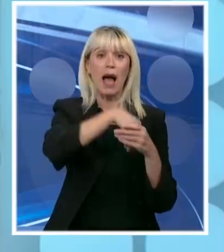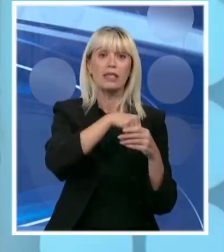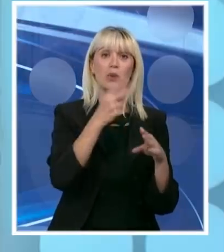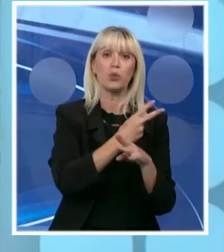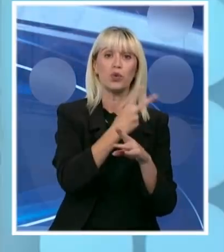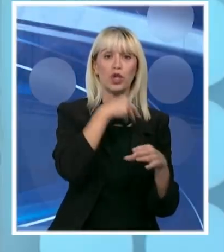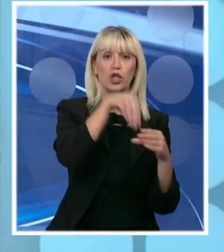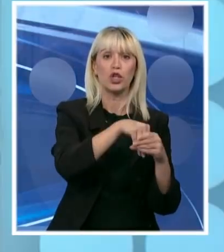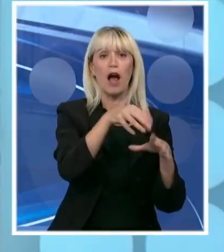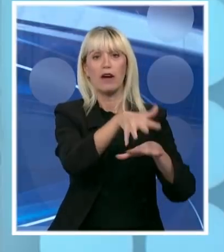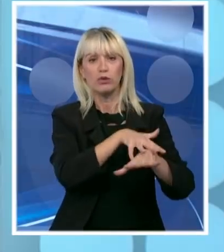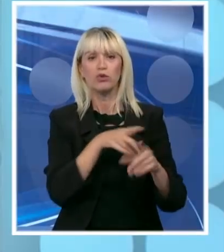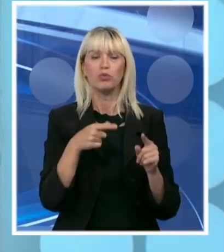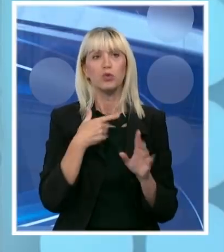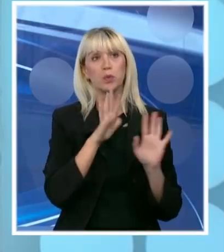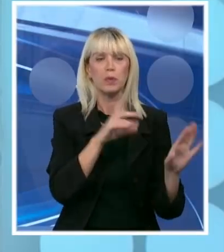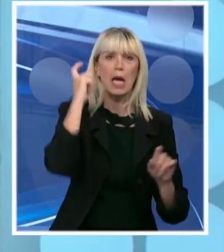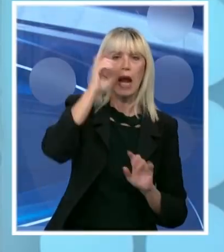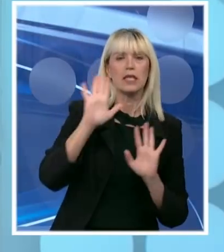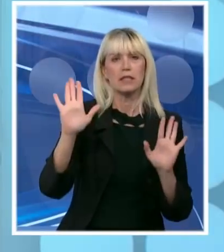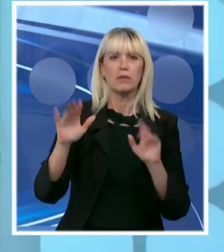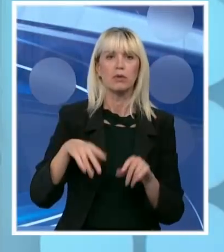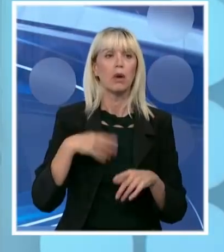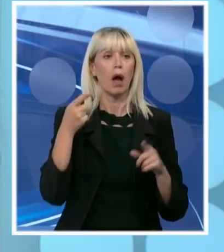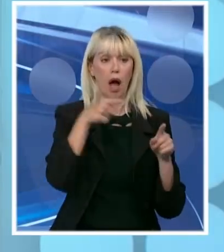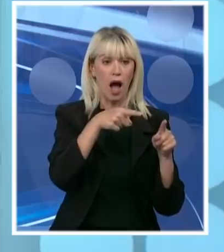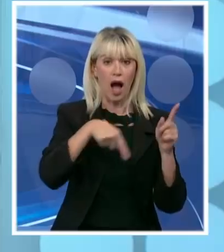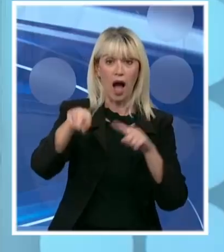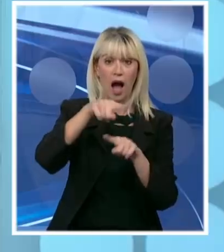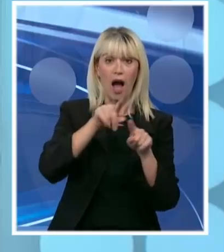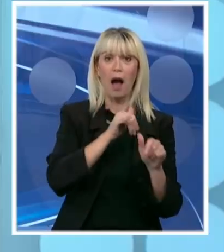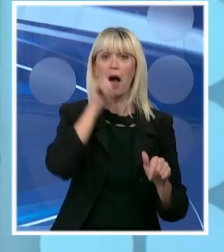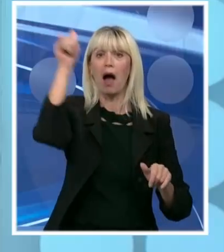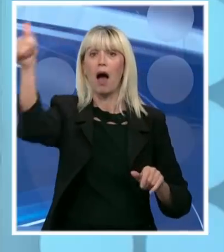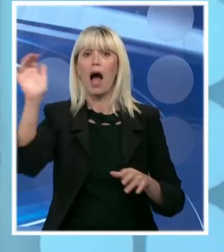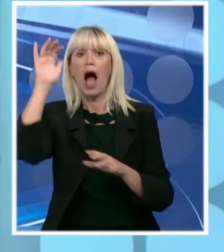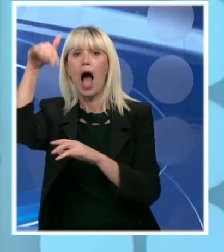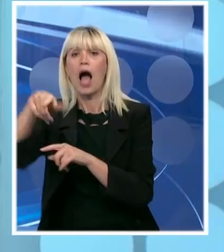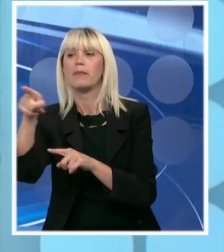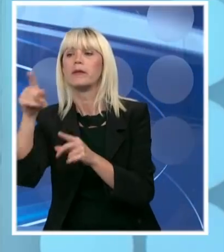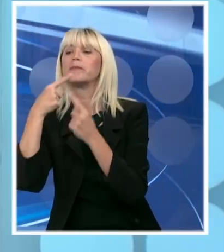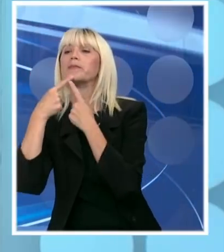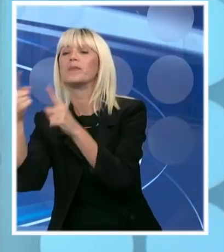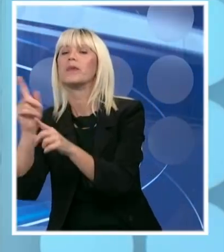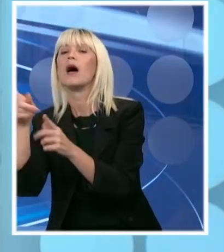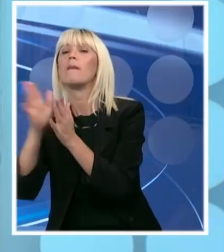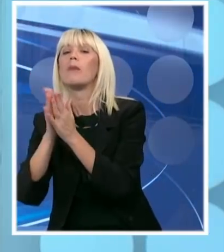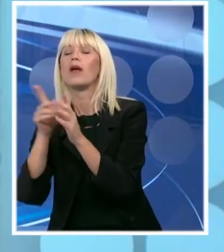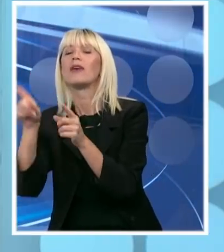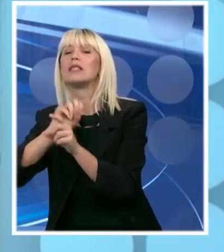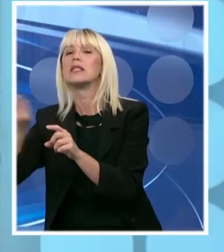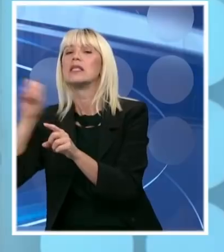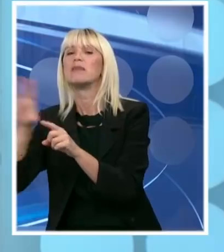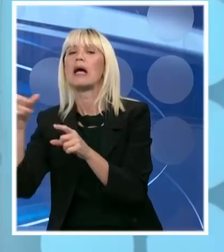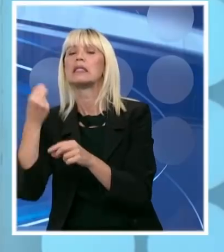razmisliću, nema problema. A onda su tradan, oni odu u Albani i oni im kažu, je, formirajte vlast bez 42% Srba. izbacite tamo